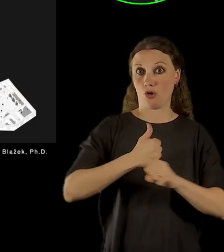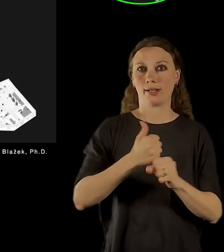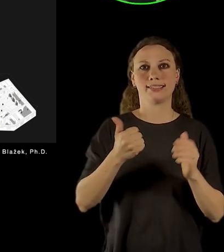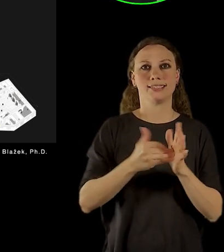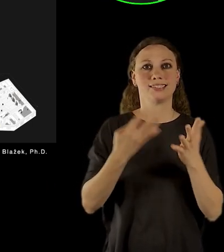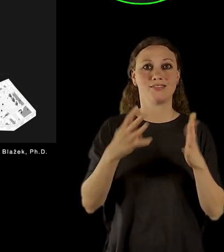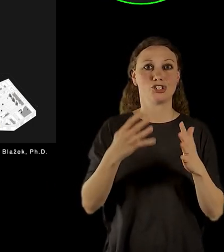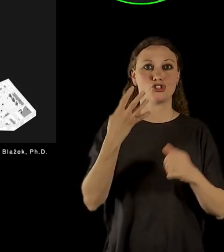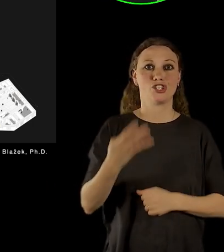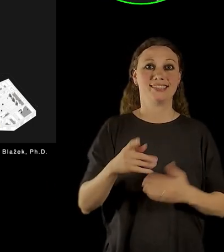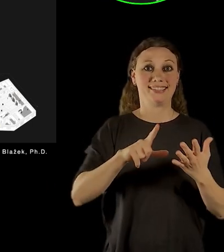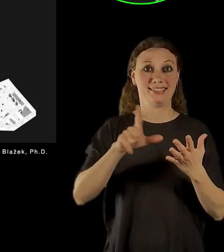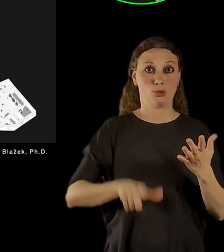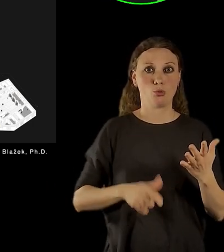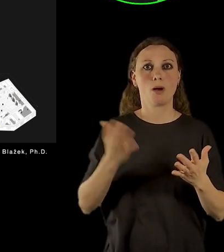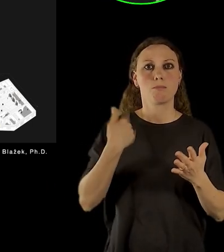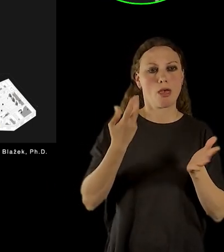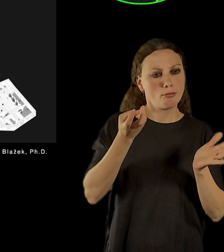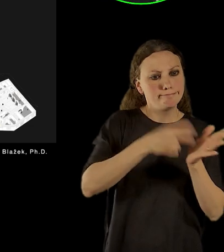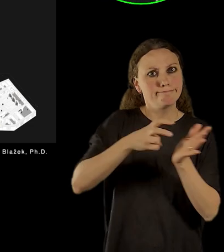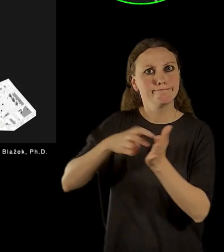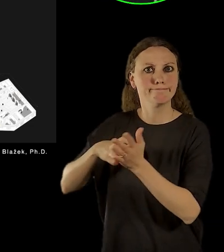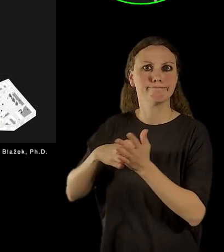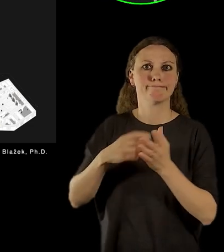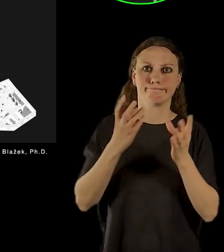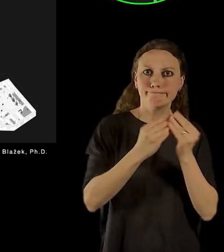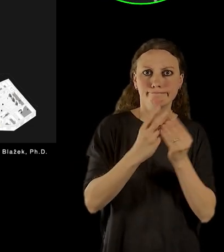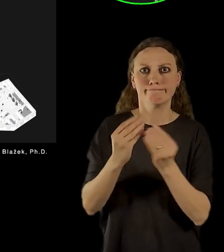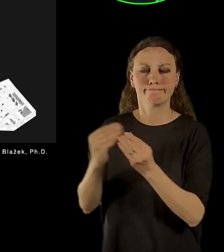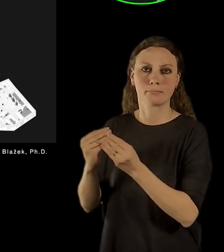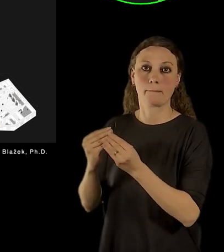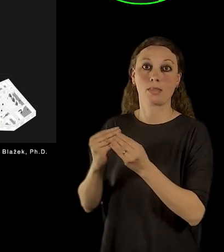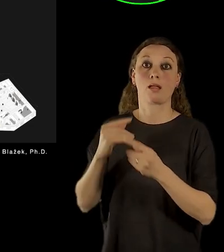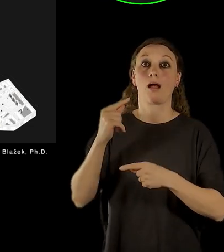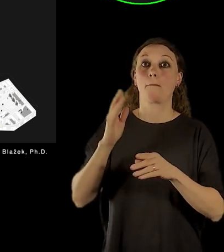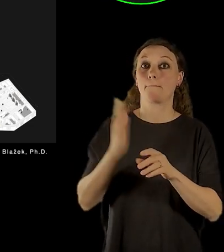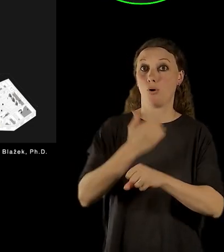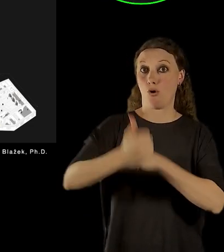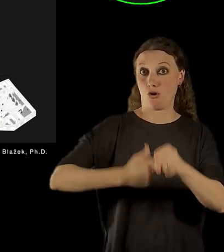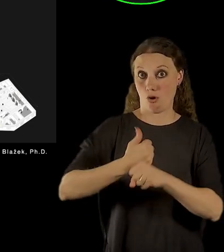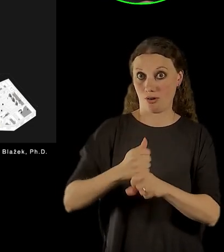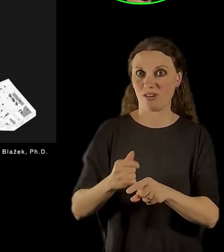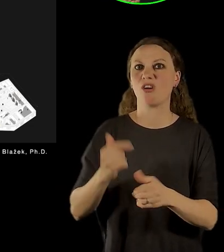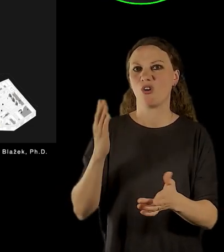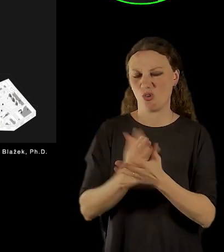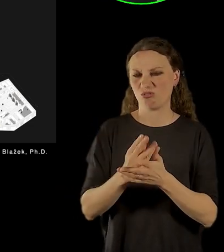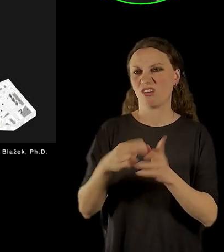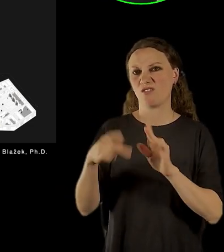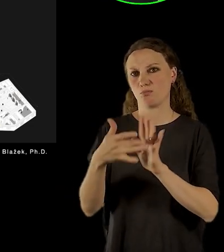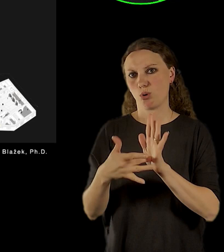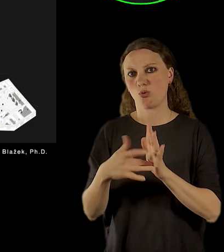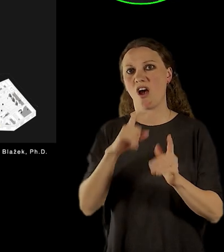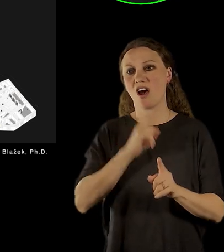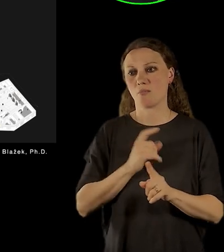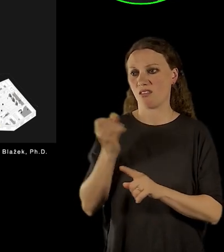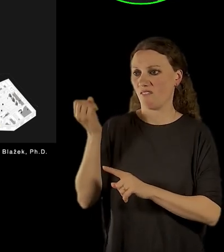rok později už většina z nich byla vyhozena z armády nebo dokonce skončily ve vězení. Chceme tam mít samozřejmě